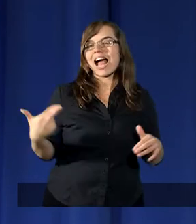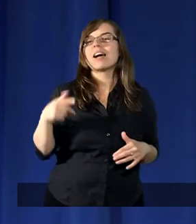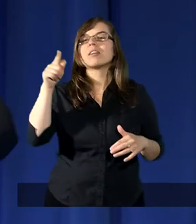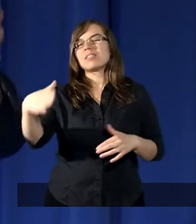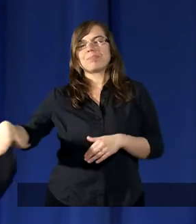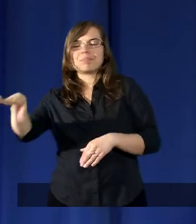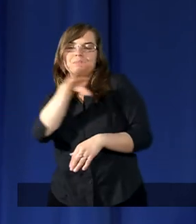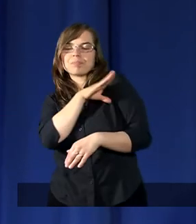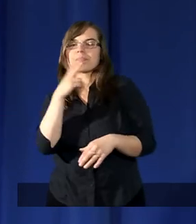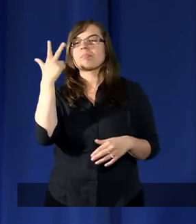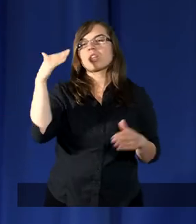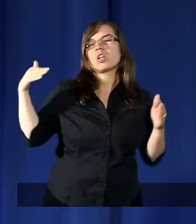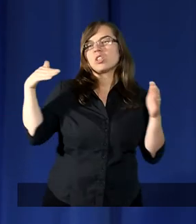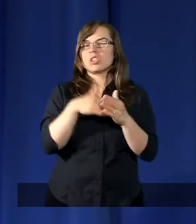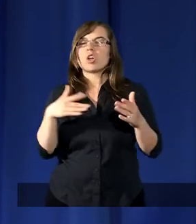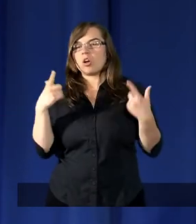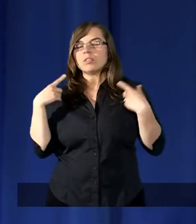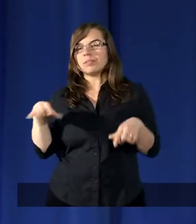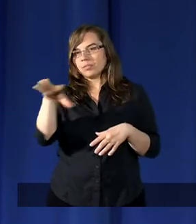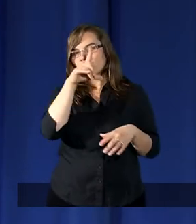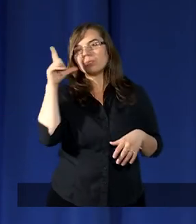trzy tysiące mężczyzn.